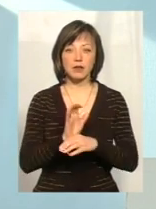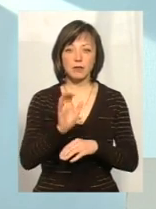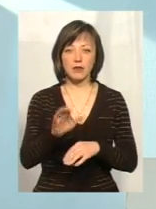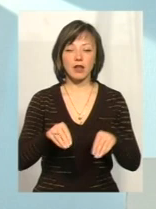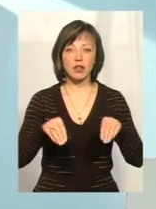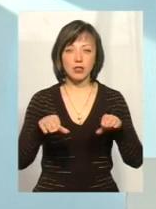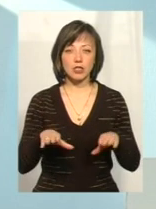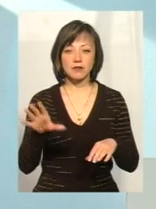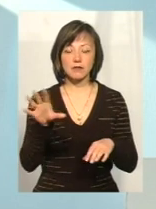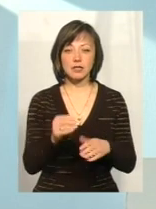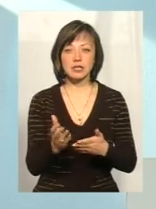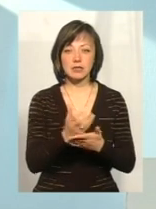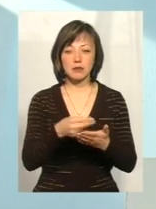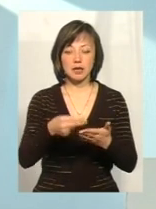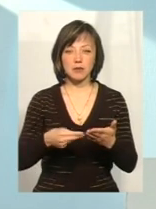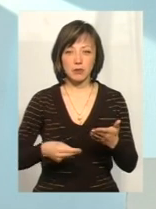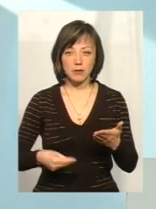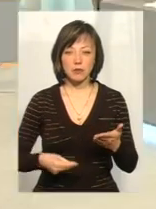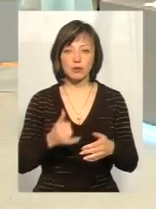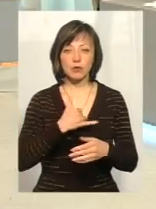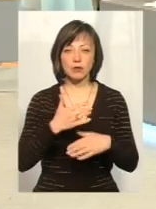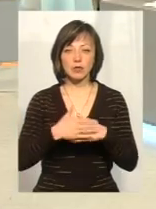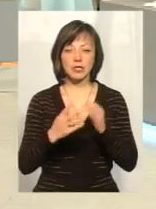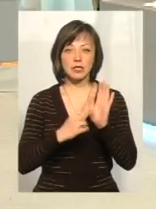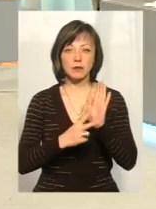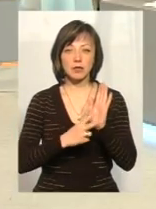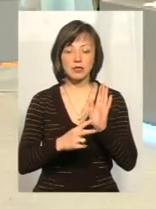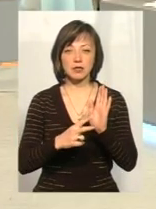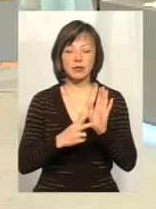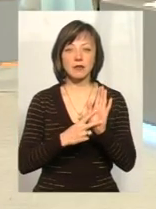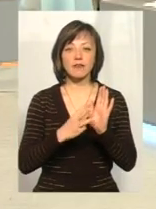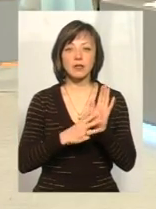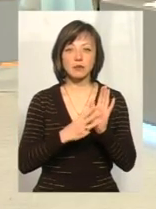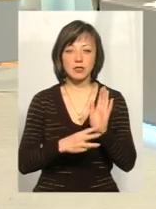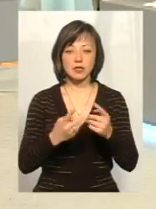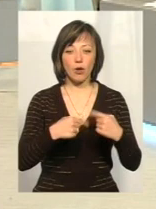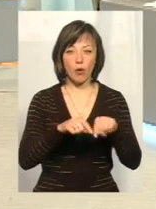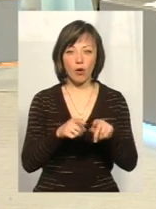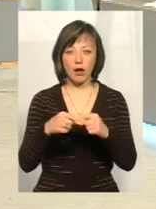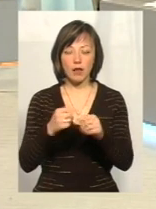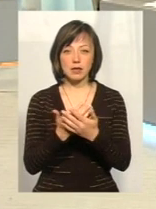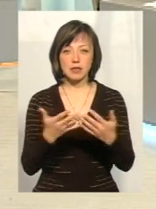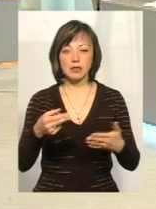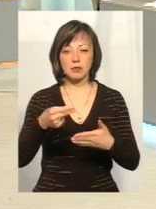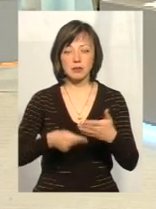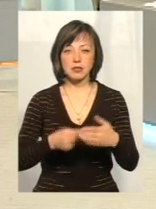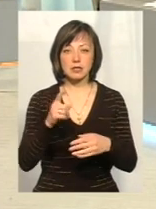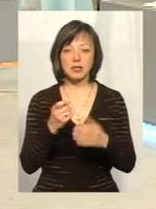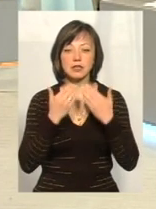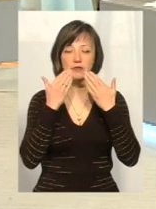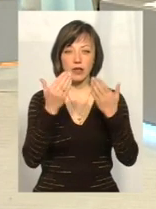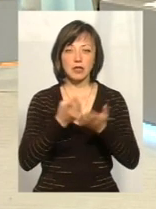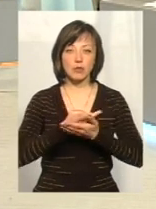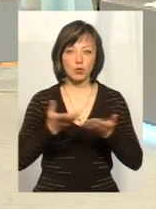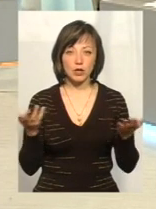рішення, ці всі зібрані підписи. У нас також було близько 80 організацій підписувалися за зверненням